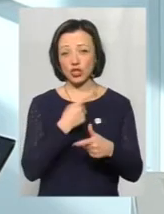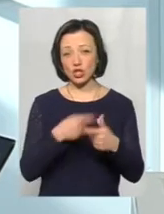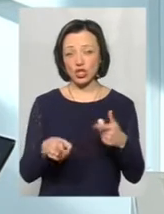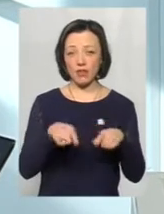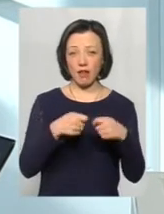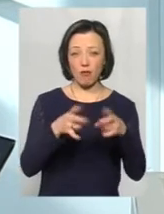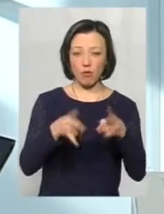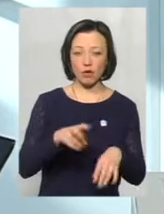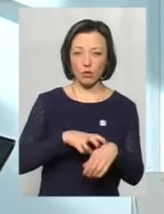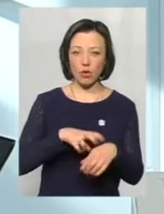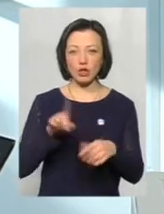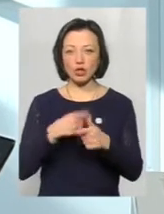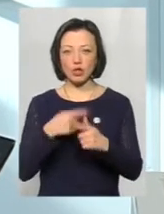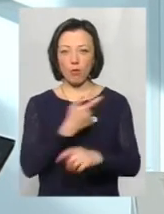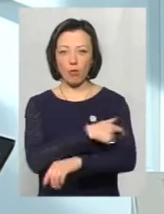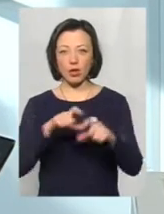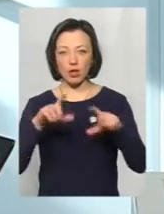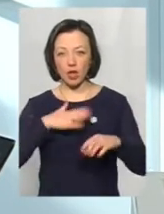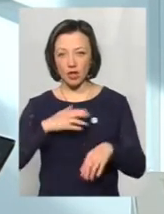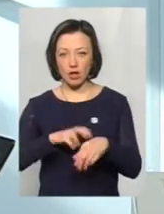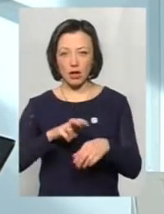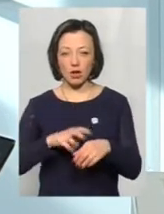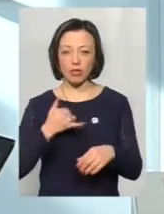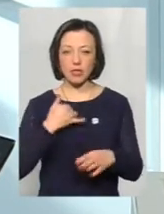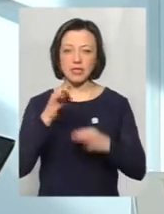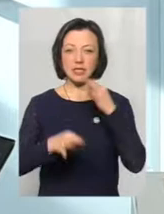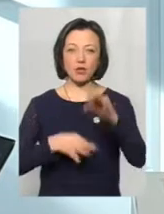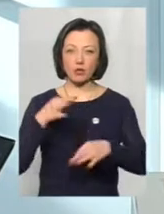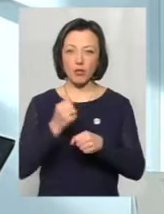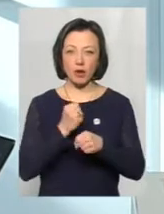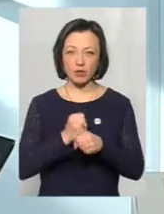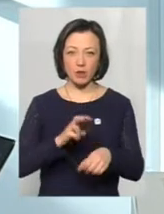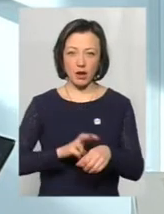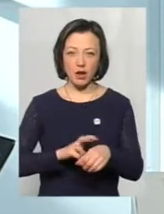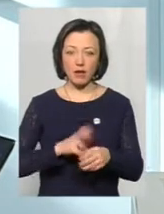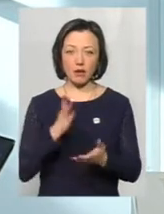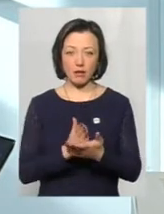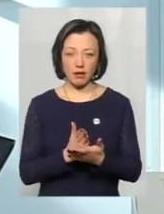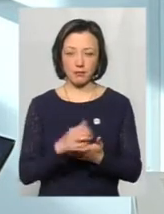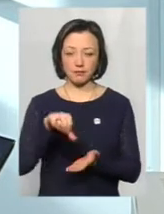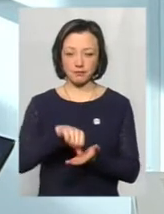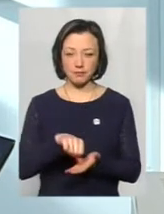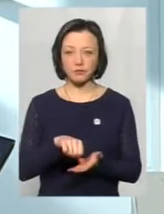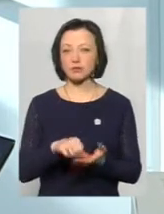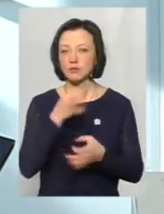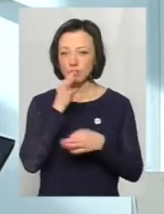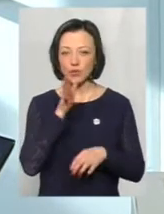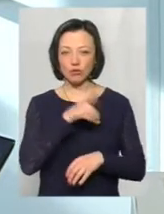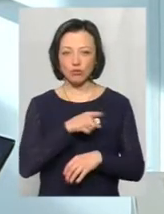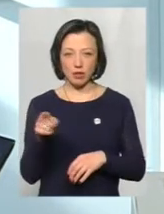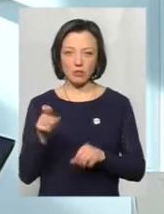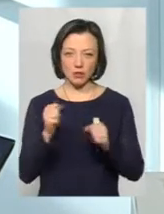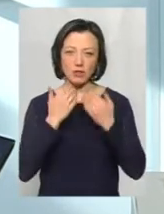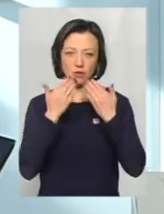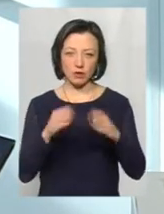травматологи в поліклініки, чи це наші лікарі. В нас круглодобово працює лікар. Тому в будь-який час можна звернутися.